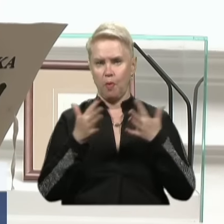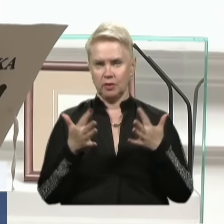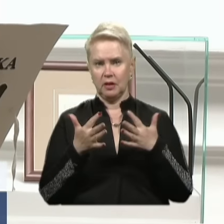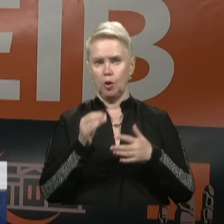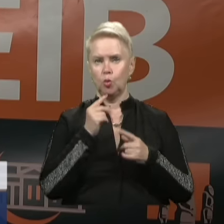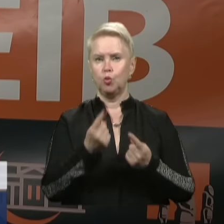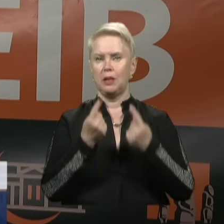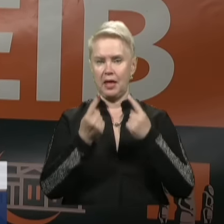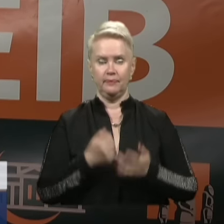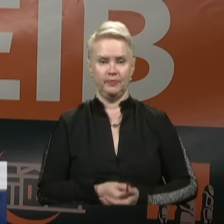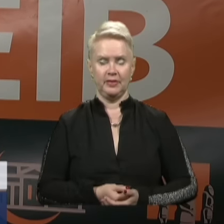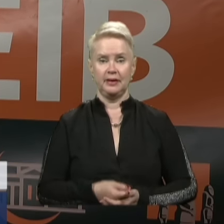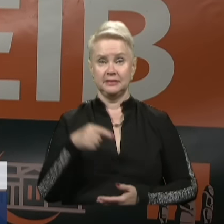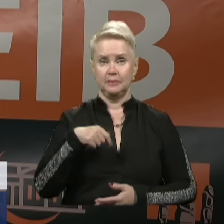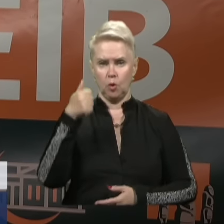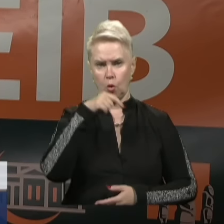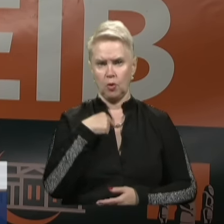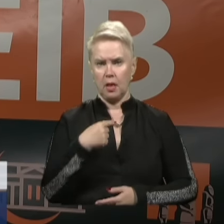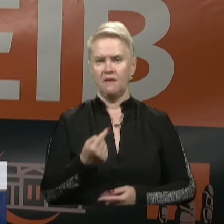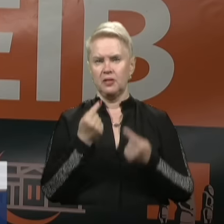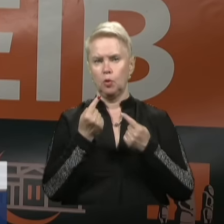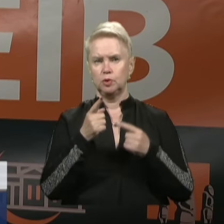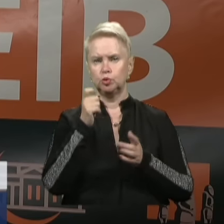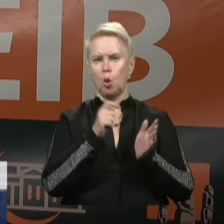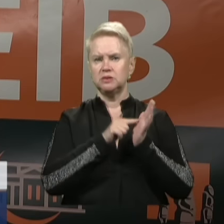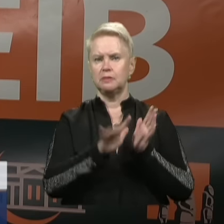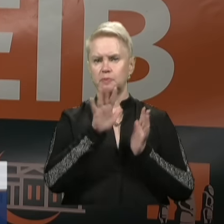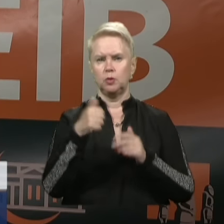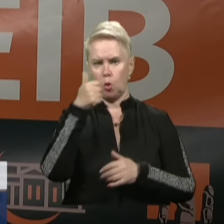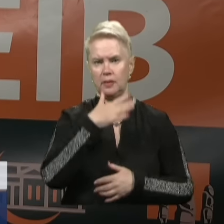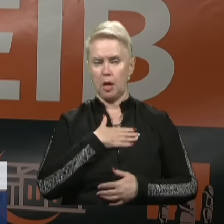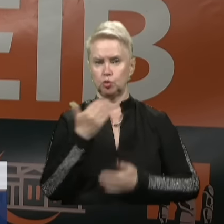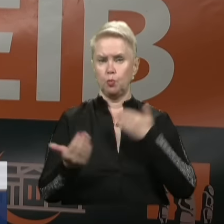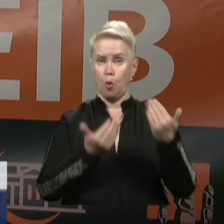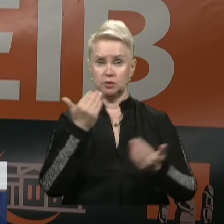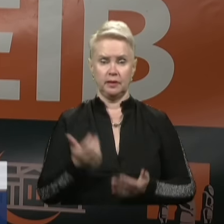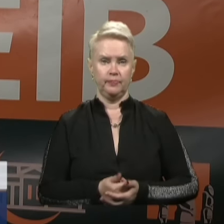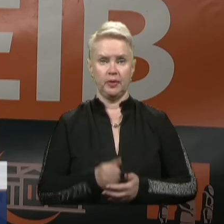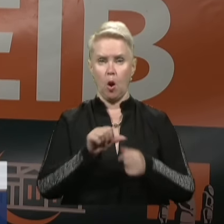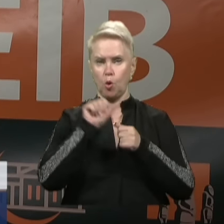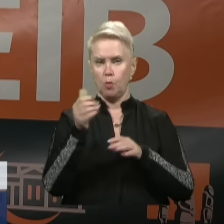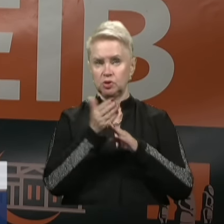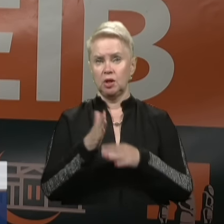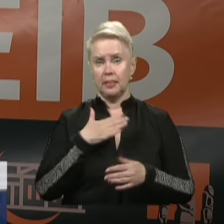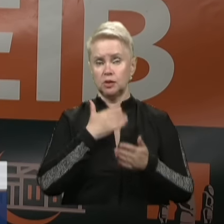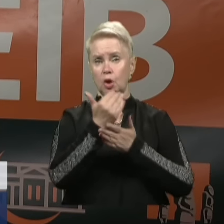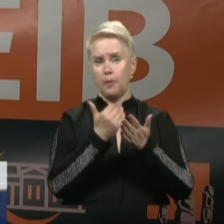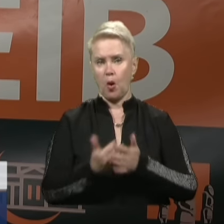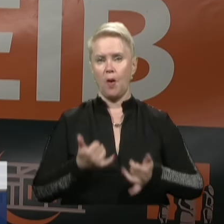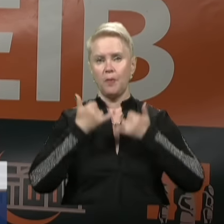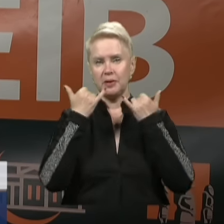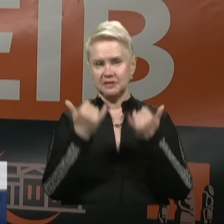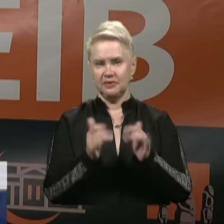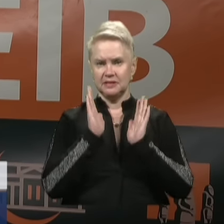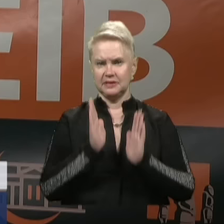– ювілейна. Саме цього року у нас великий ювілей. Це 175 років нашому музею. І окрема частина нашої програми присвячена